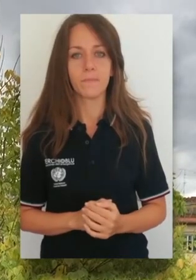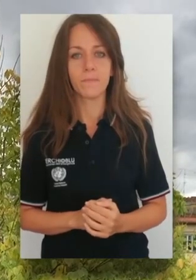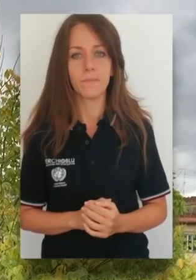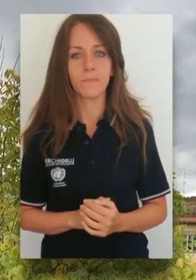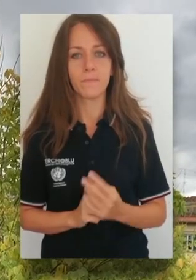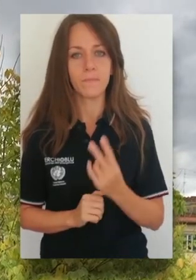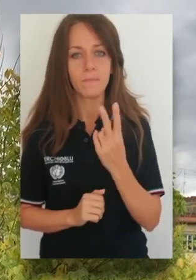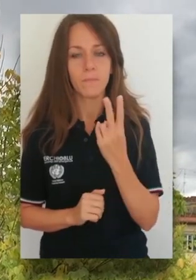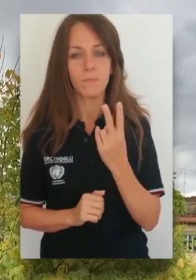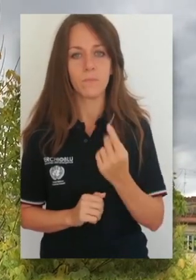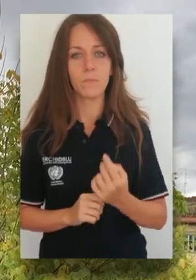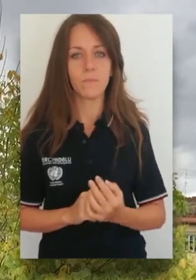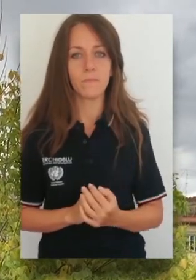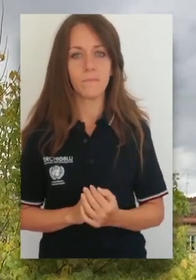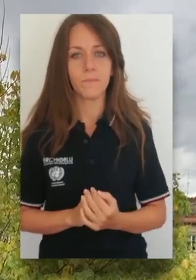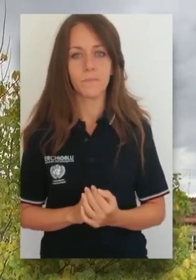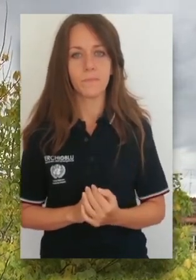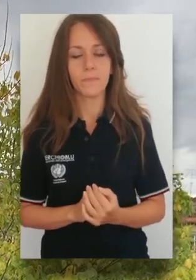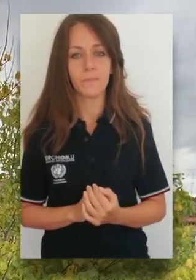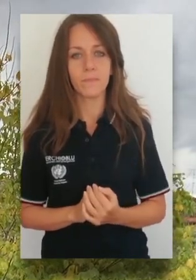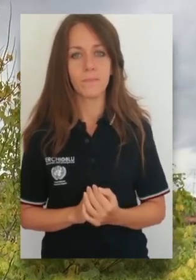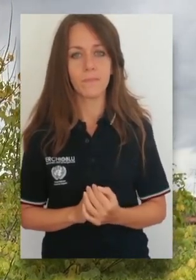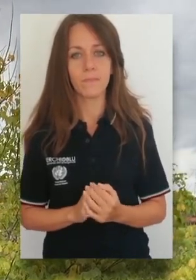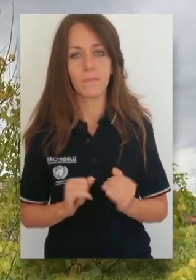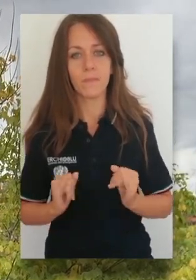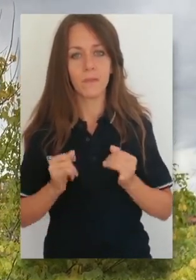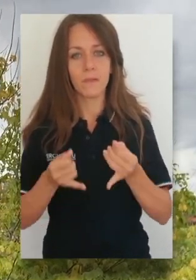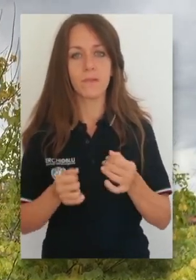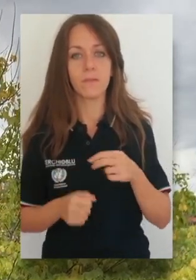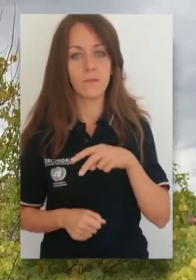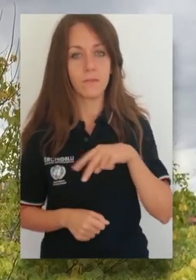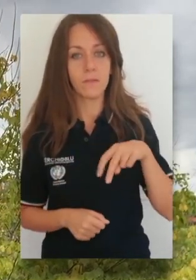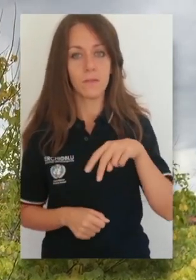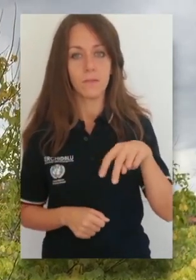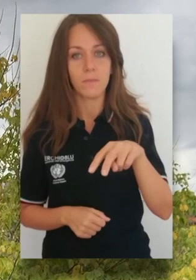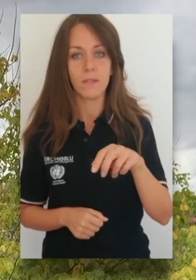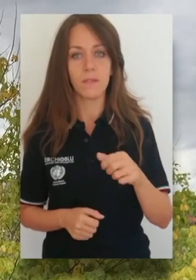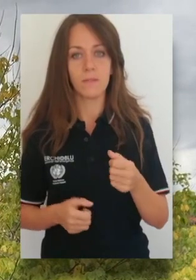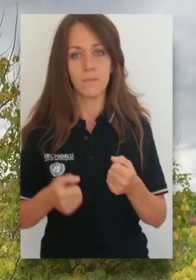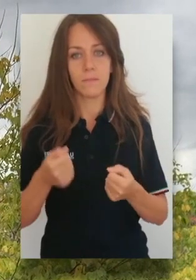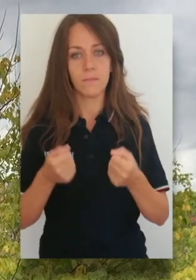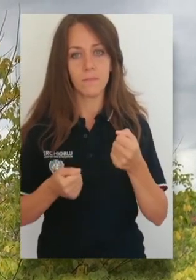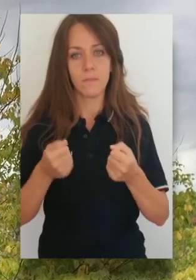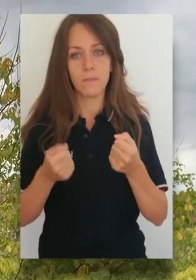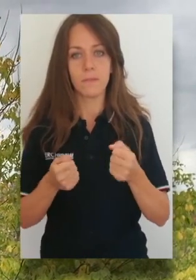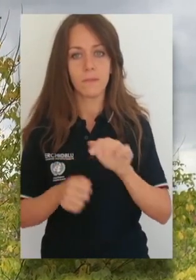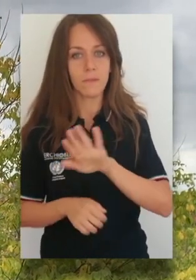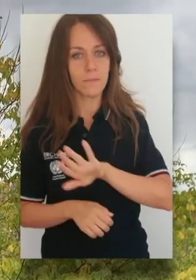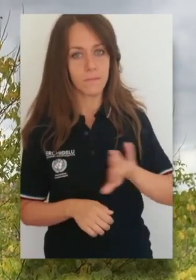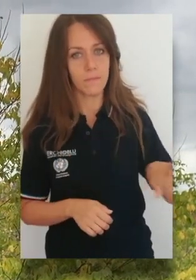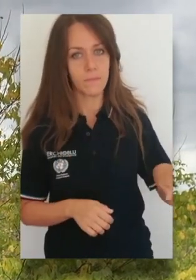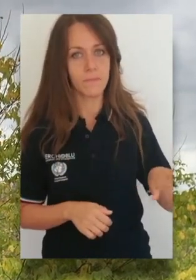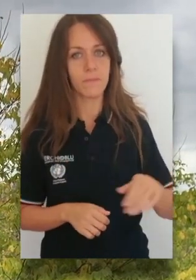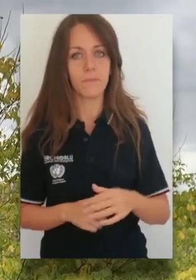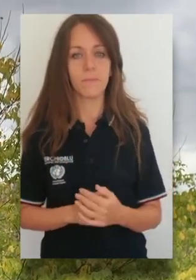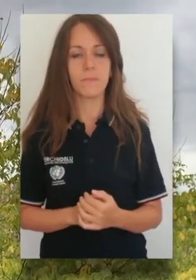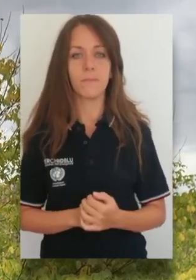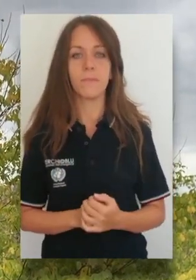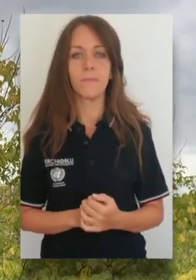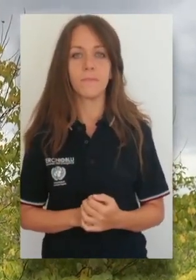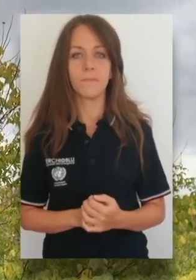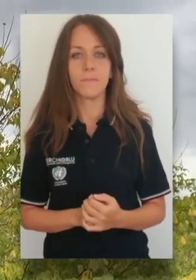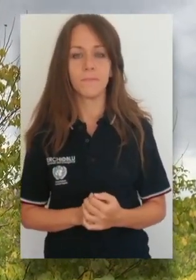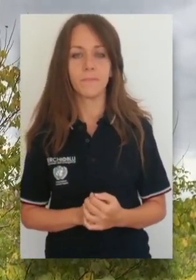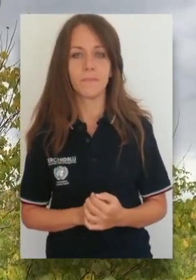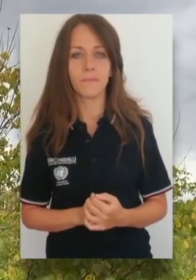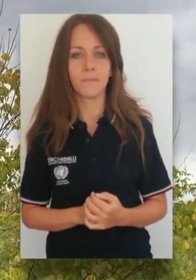Due, vai sempre a piedi, non prendere la macchina, evita di prendere la macchina in una situazione di